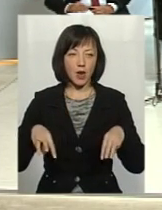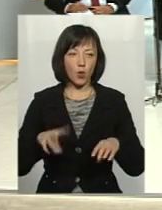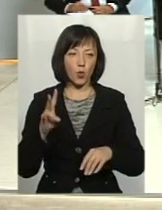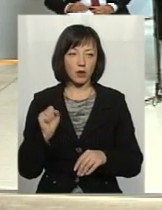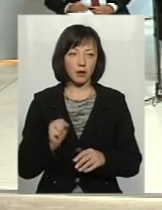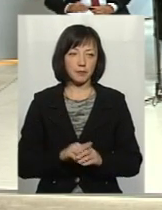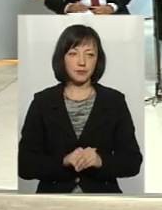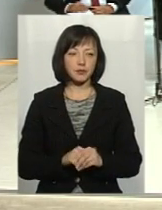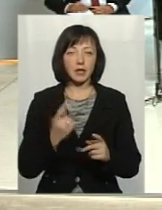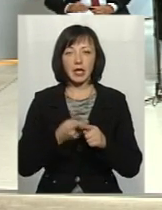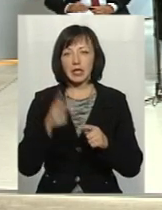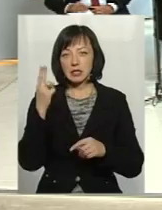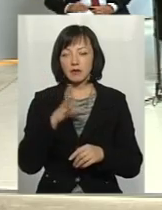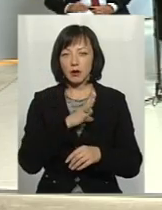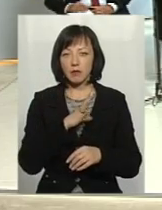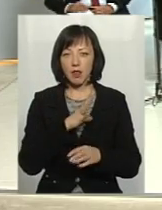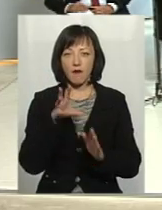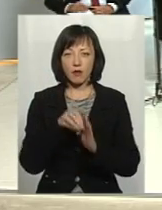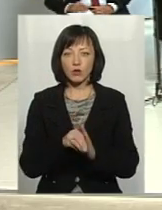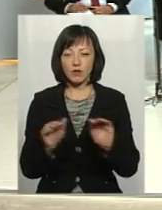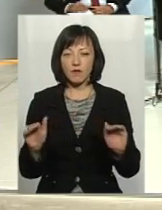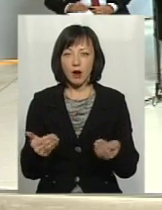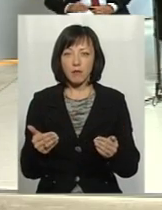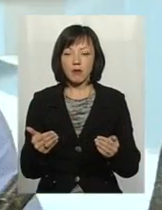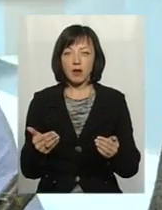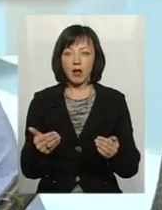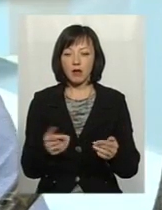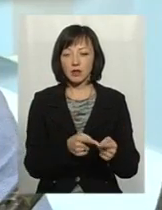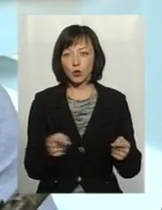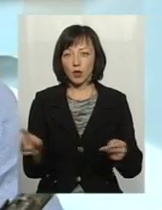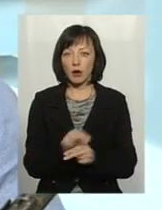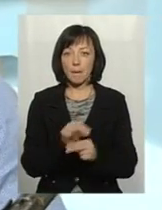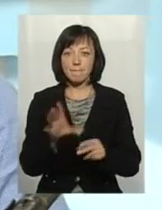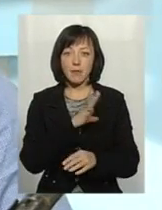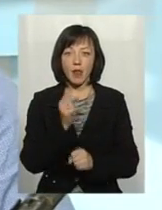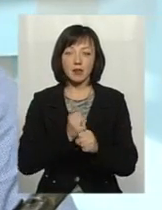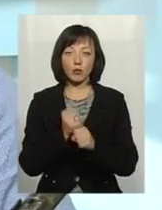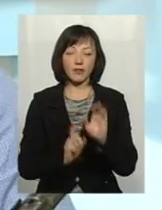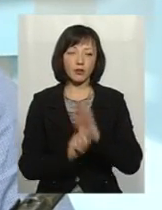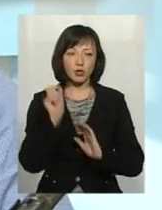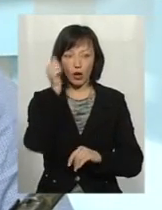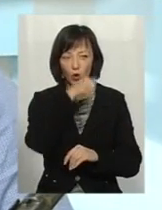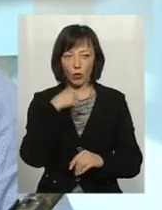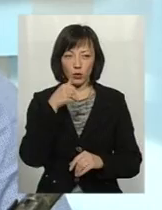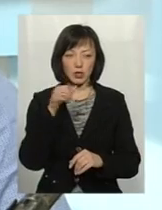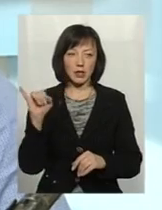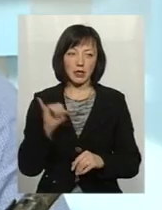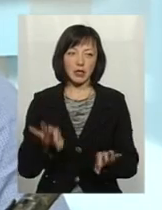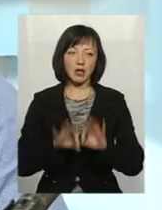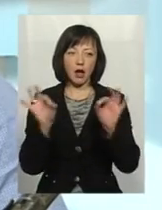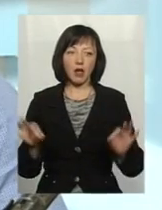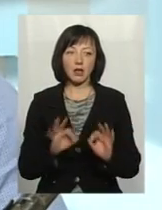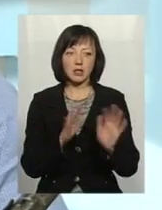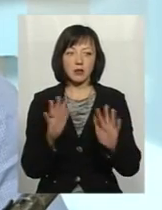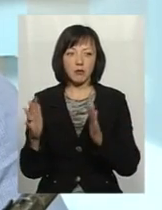цифра була вложена в рамках плана текущего ремонта, который был разработан в начале года. І ніяких ще